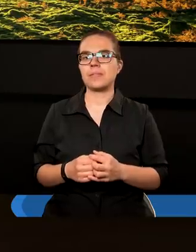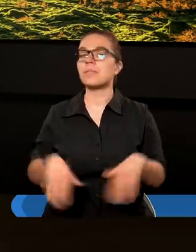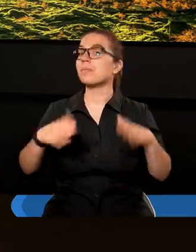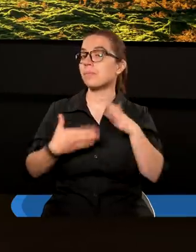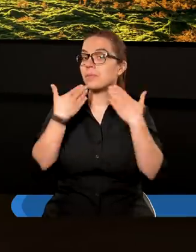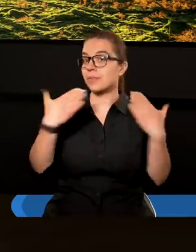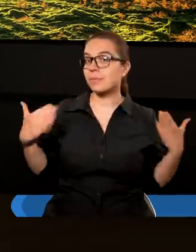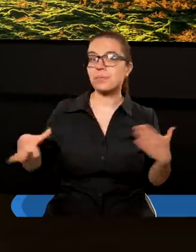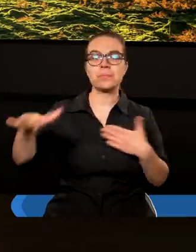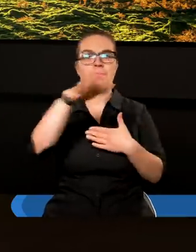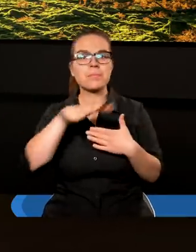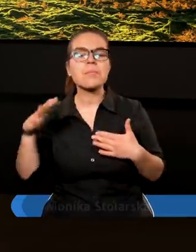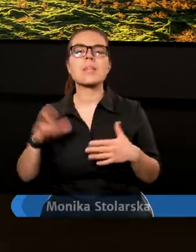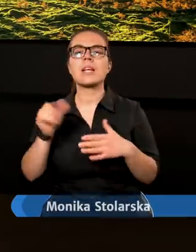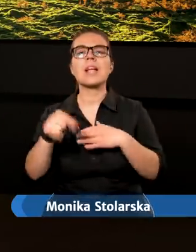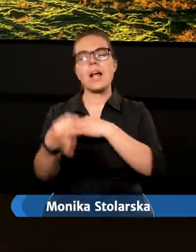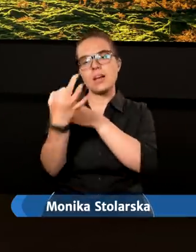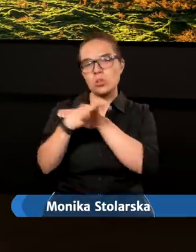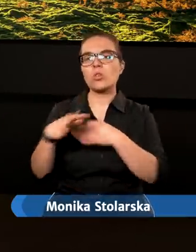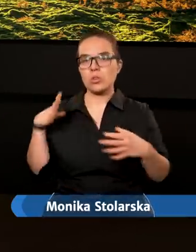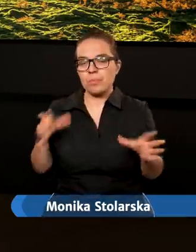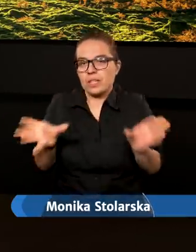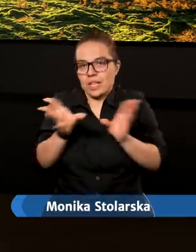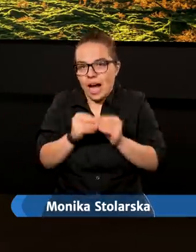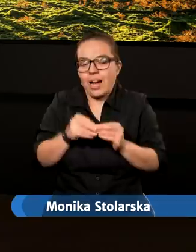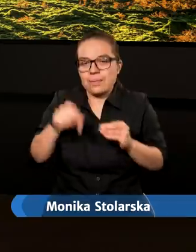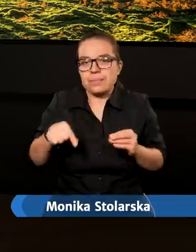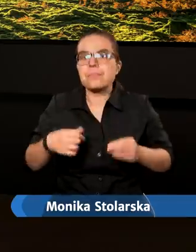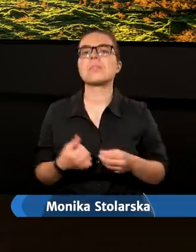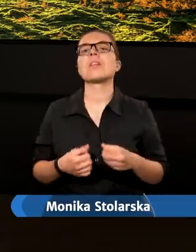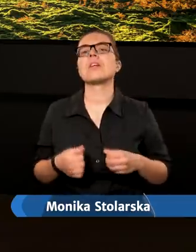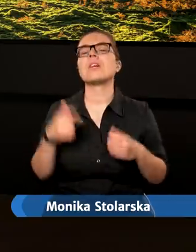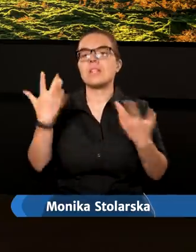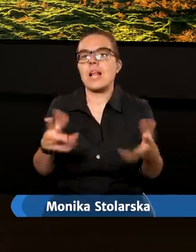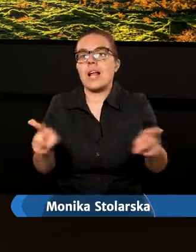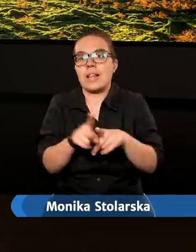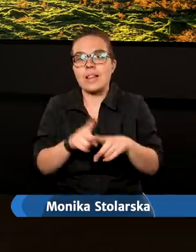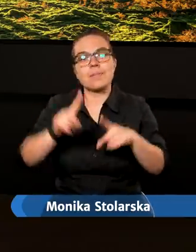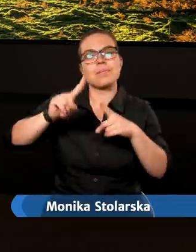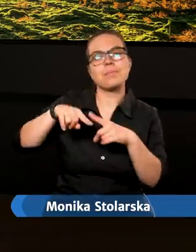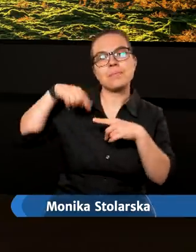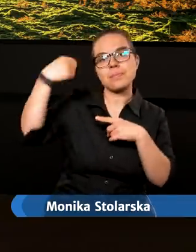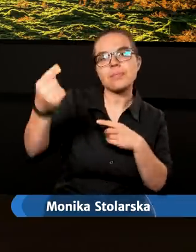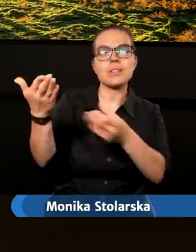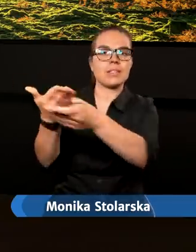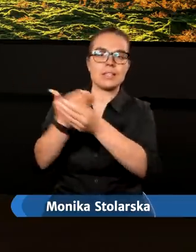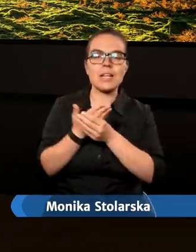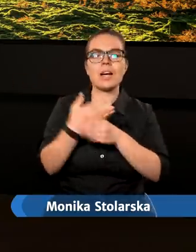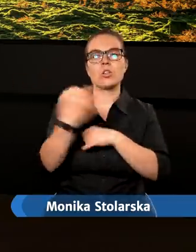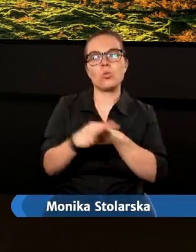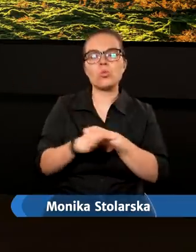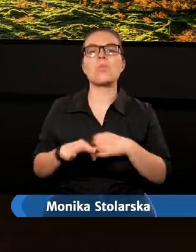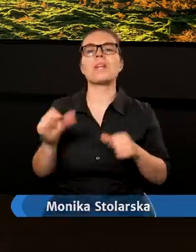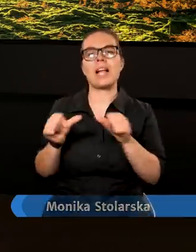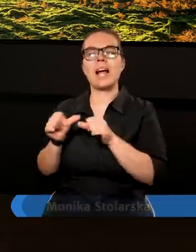Drodzy, dziękując serdecznie za to, że byliście razem z nami podczas tego studium, chciałbym jednocześnie zaprosić na kolejne studium